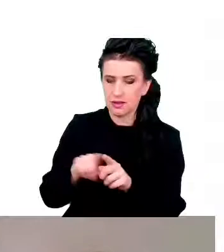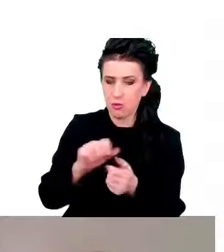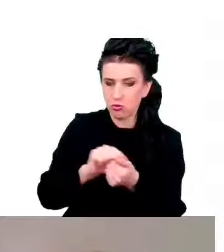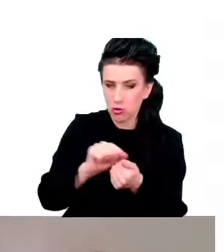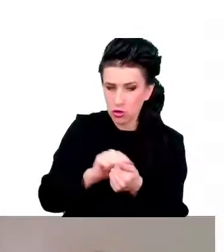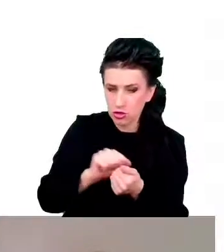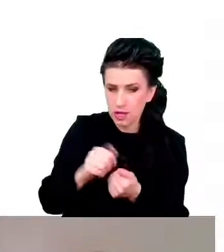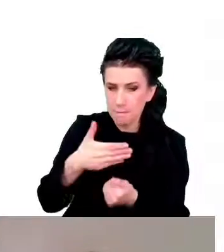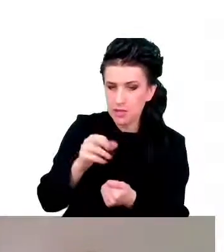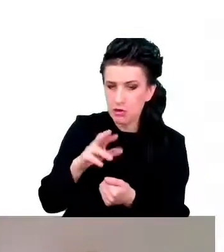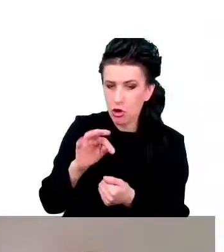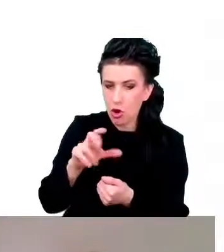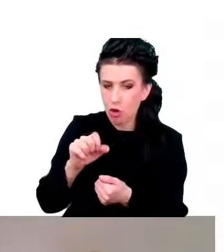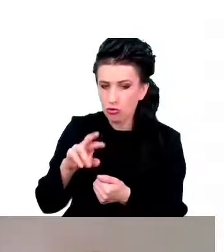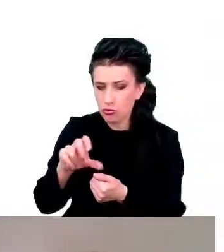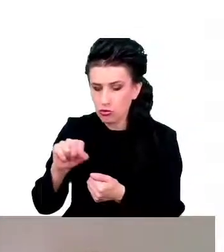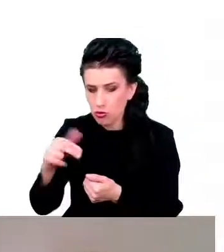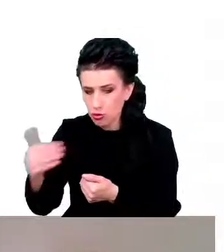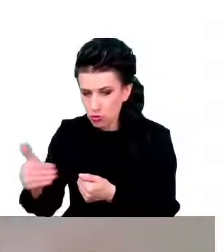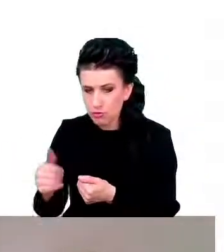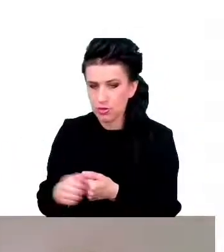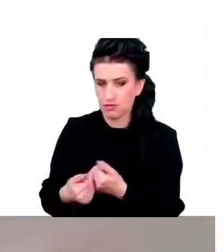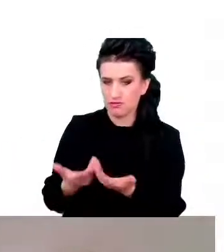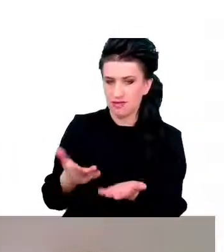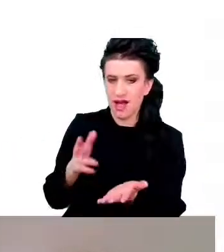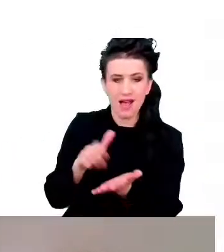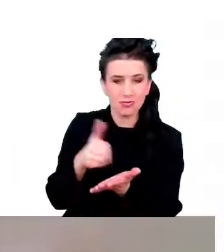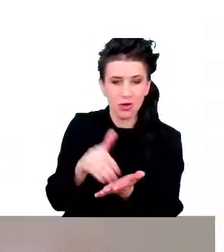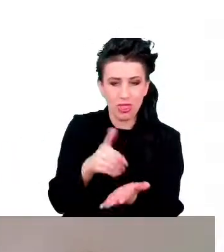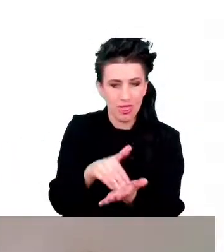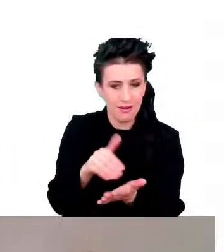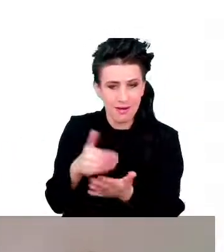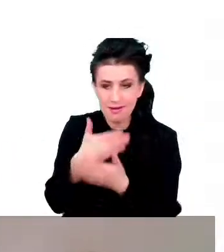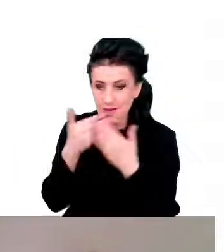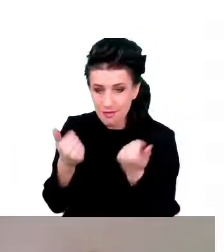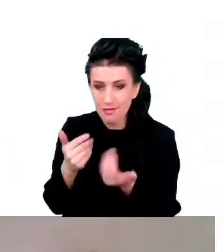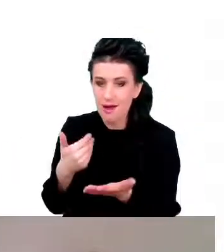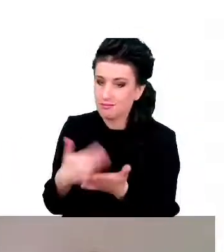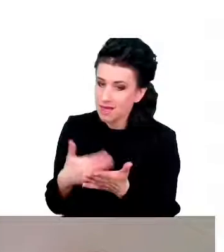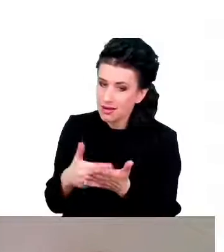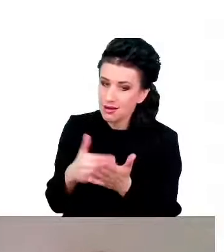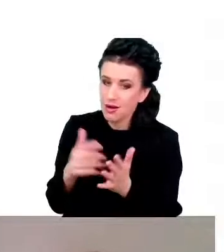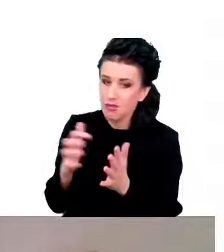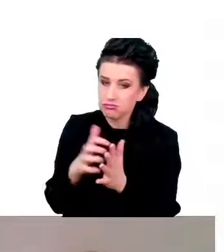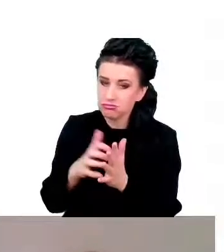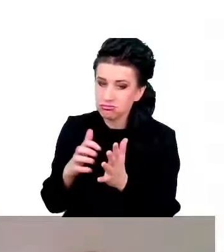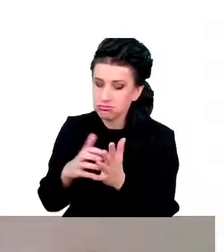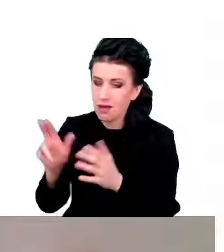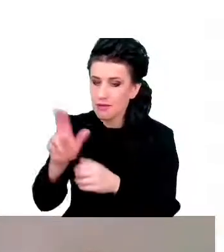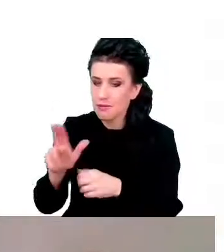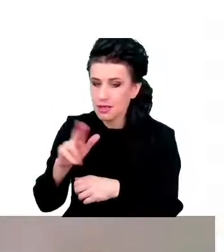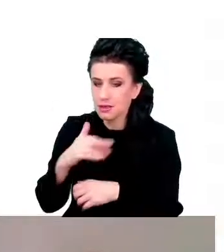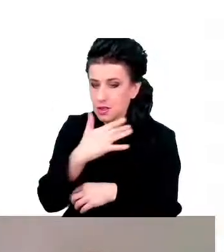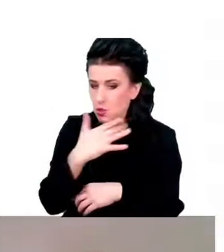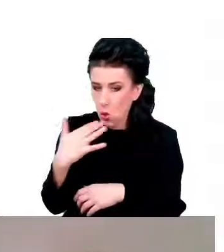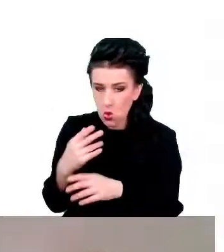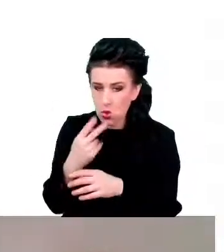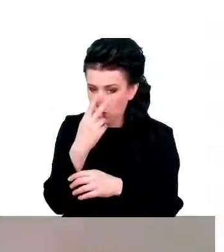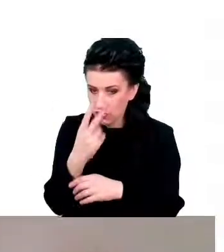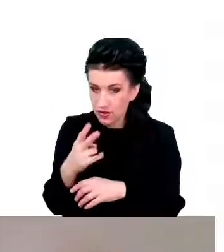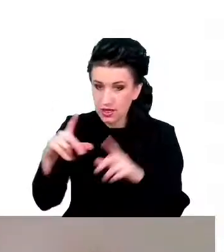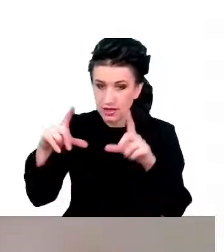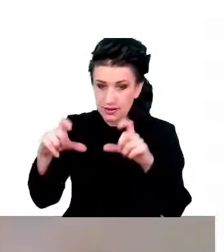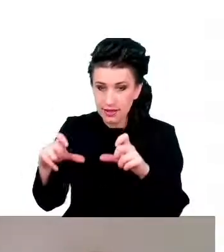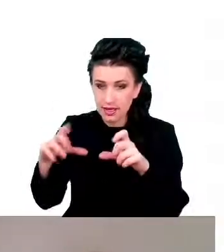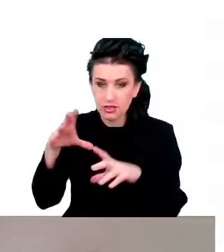którymi autofagia nie jest w stanie sobie poradzić. I tu ten niebieski kolor, który Państwo widzą na tych zdjęciach, to jest